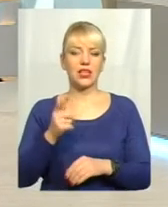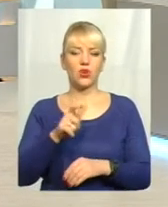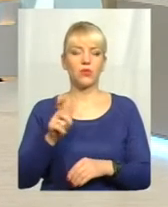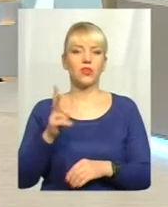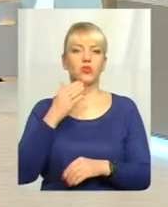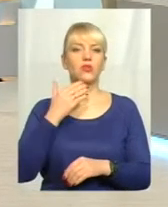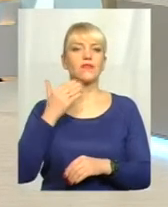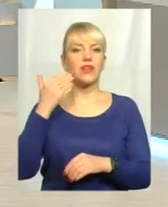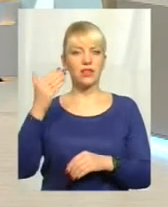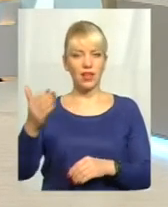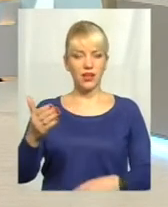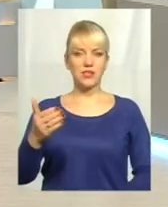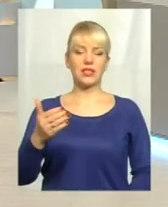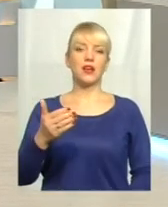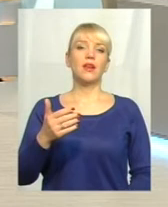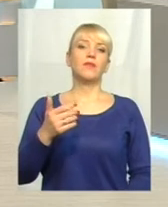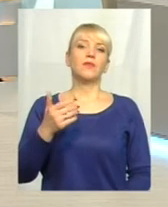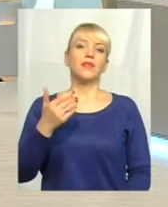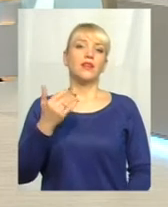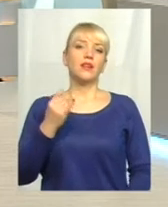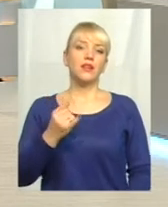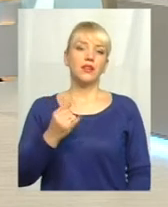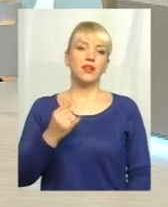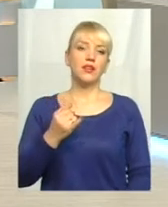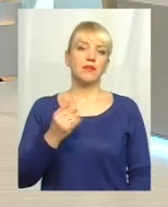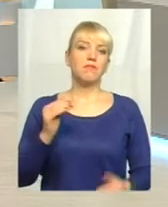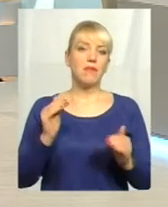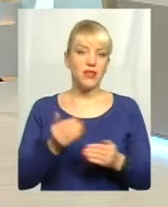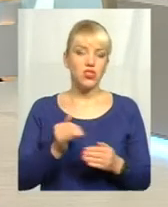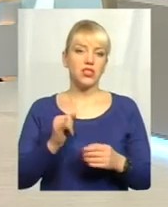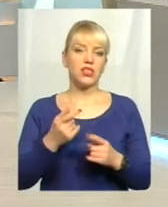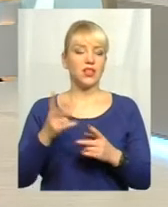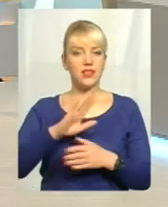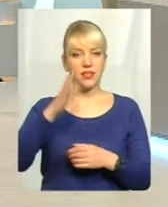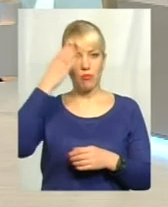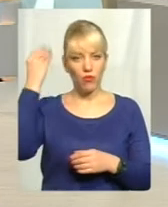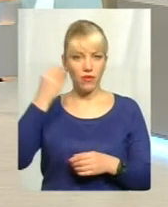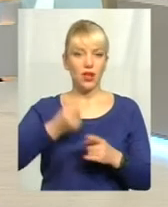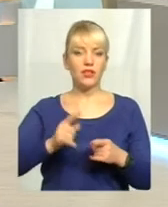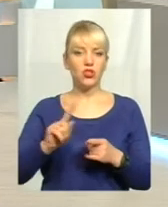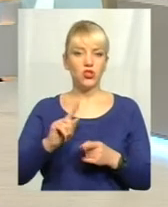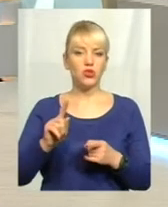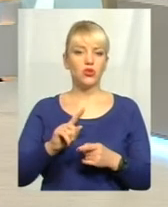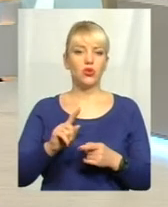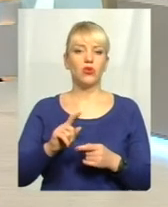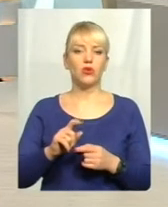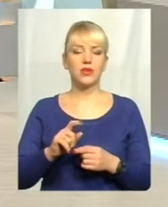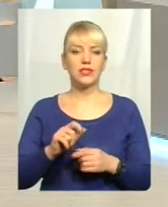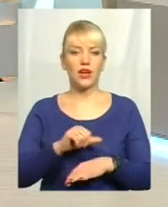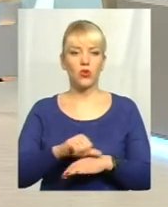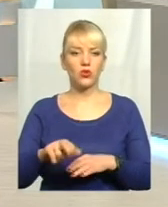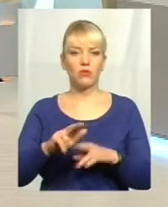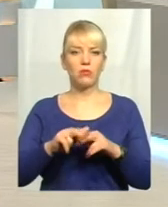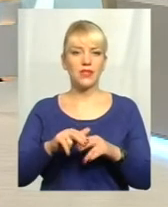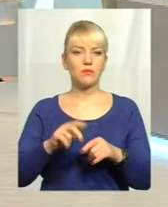звертаються, ось менше, в принципі. Але, знову ж таки, треба не забувати, що, враховуючи те, що закордонний паспорт оформляється не за